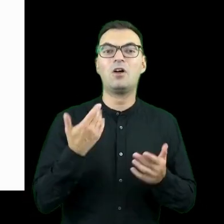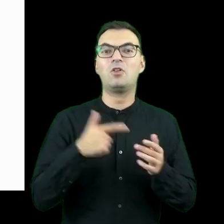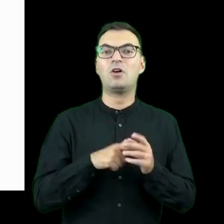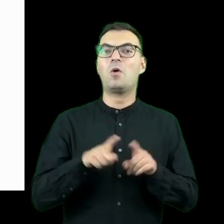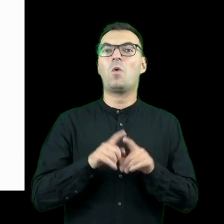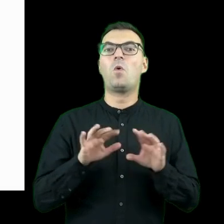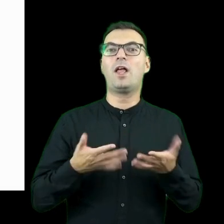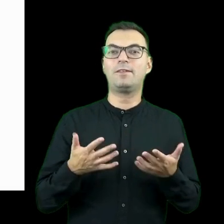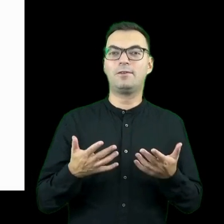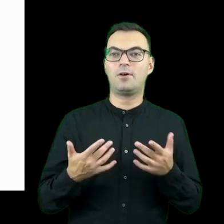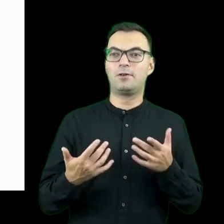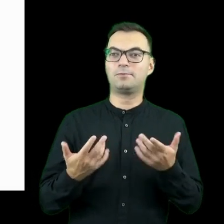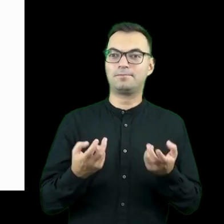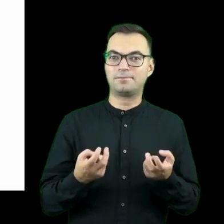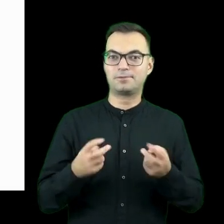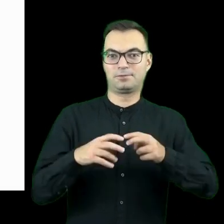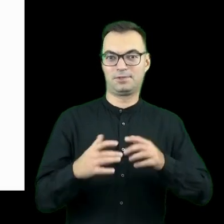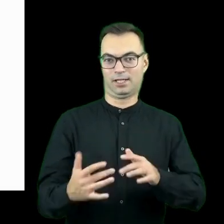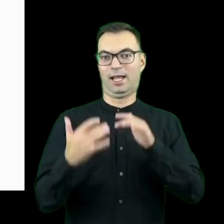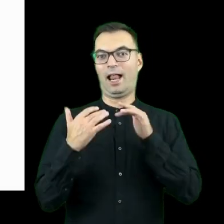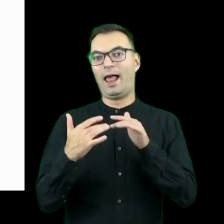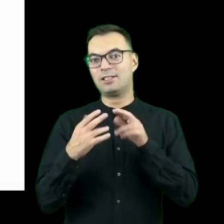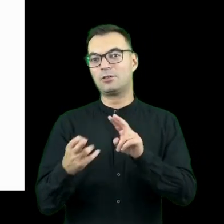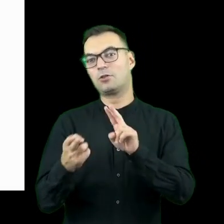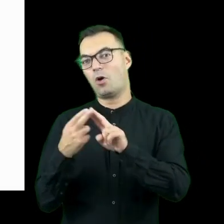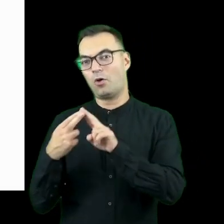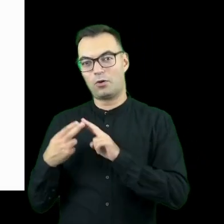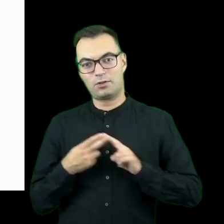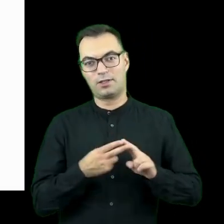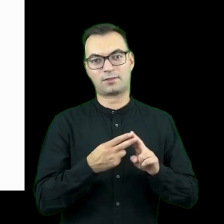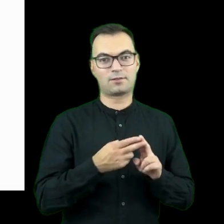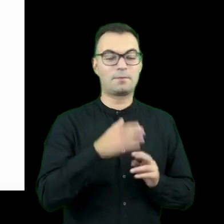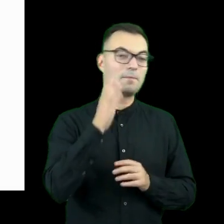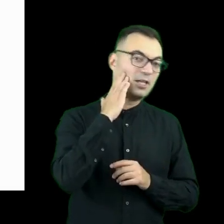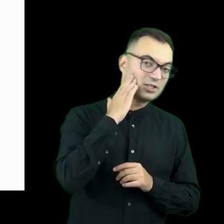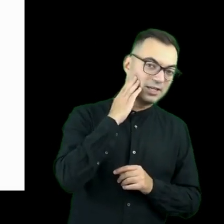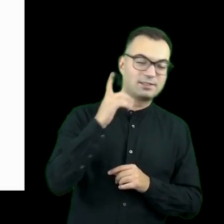ułatwić budowanie relacji pomiędzy lokalnymi mieszkańcami, a